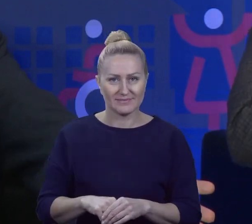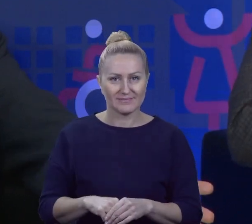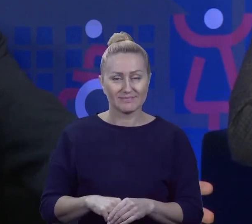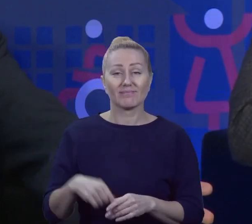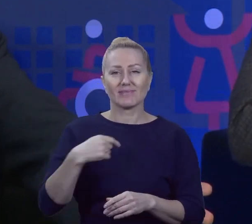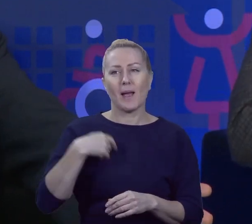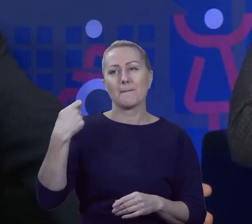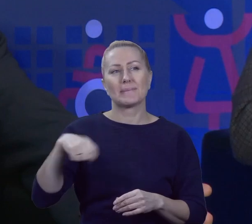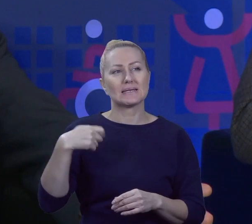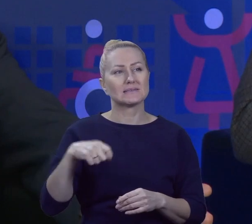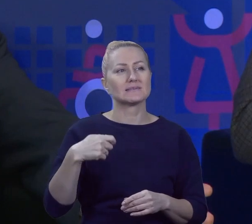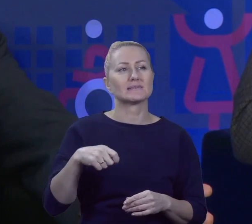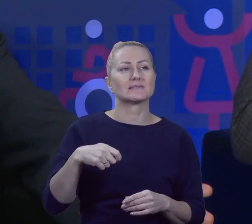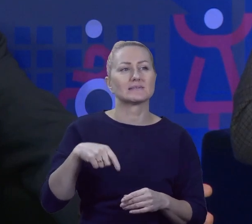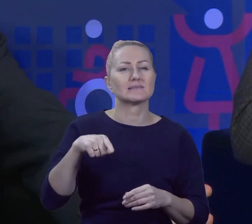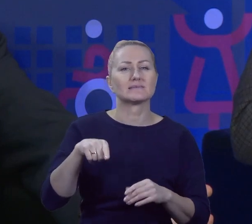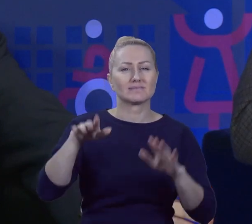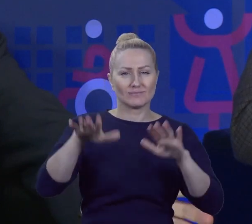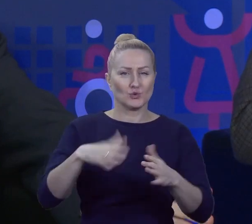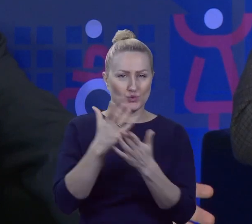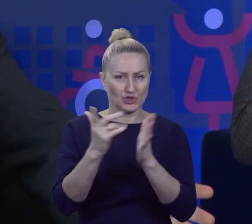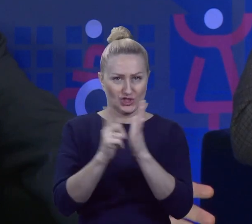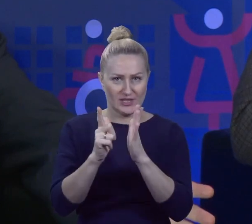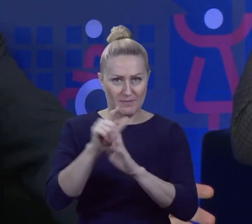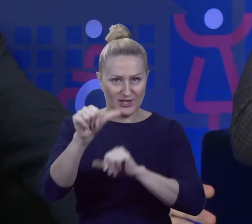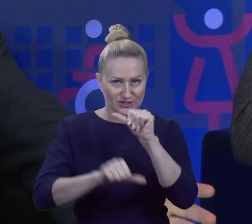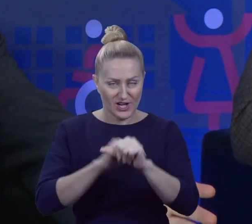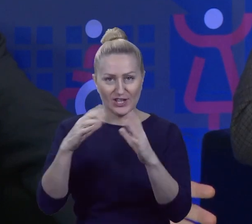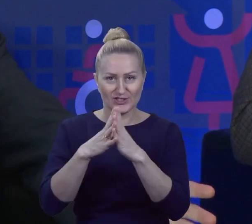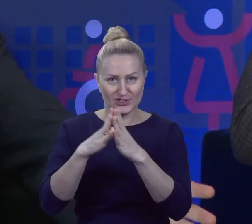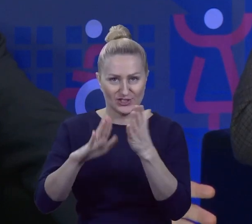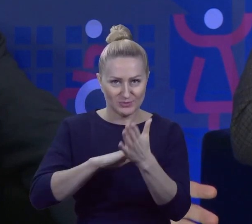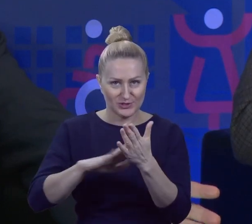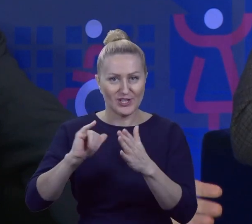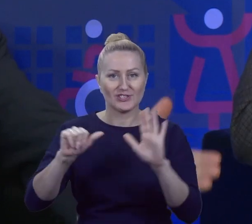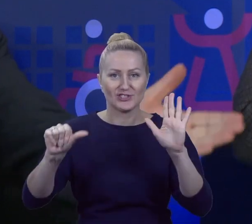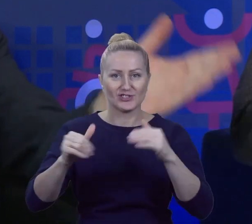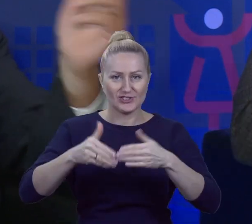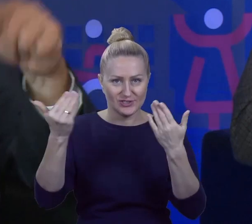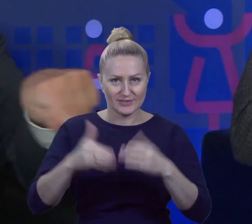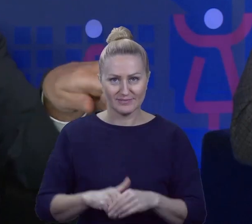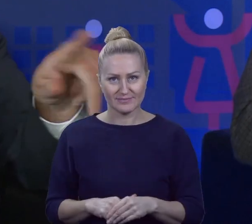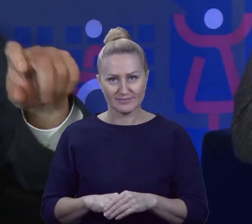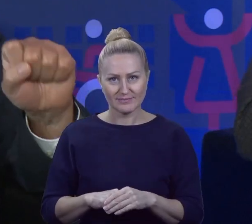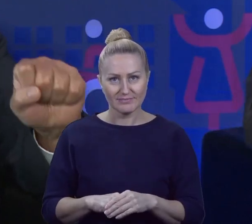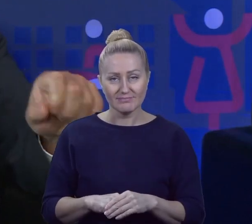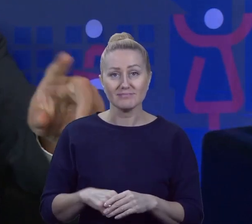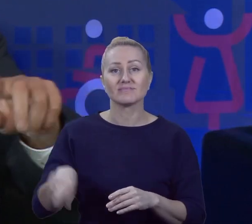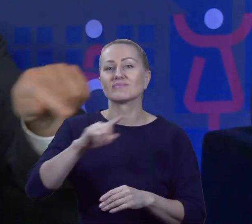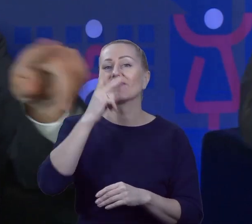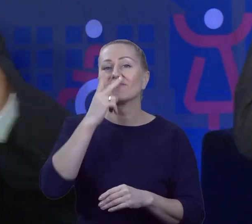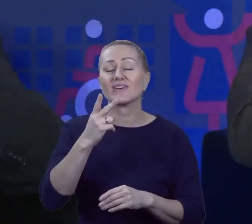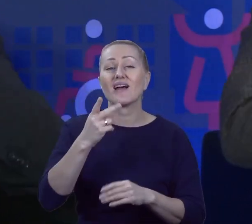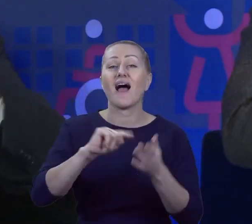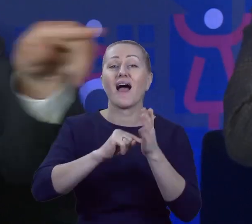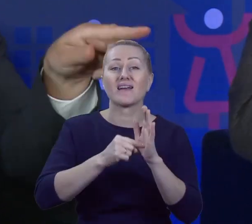prezydentem 17 lat, 10 miesięcy i 6 dni. Jak pomnożymy to przez dwa, to jest